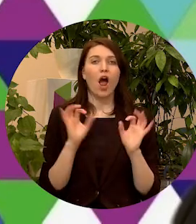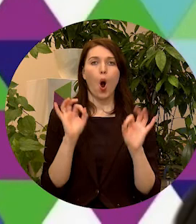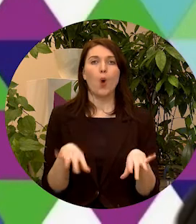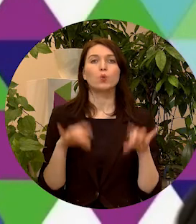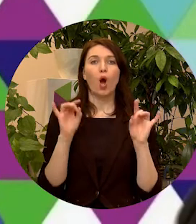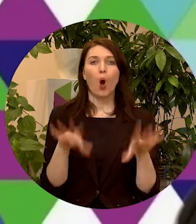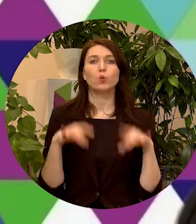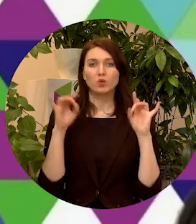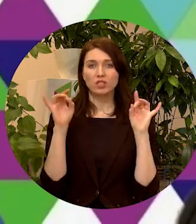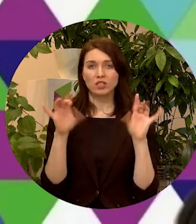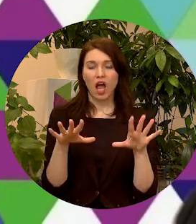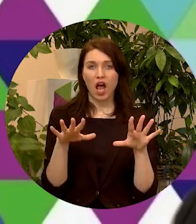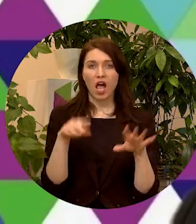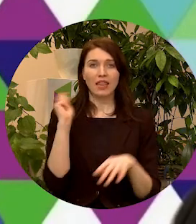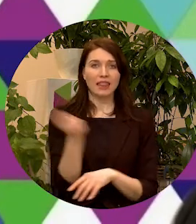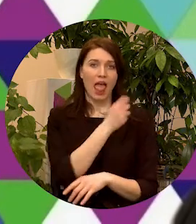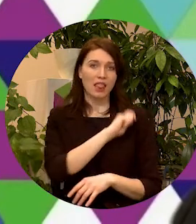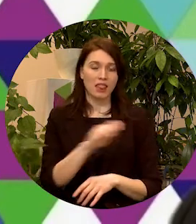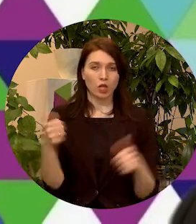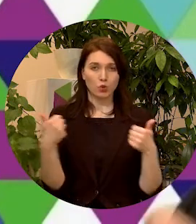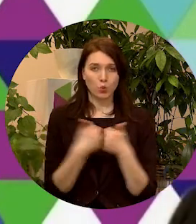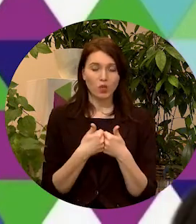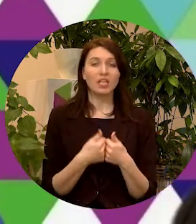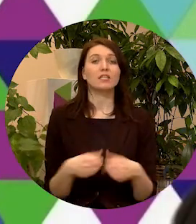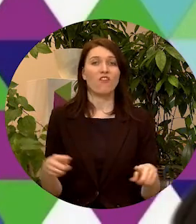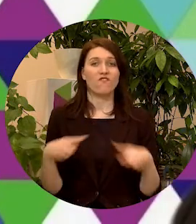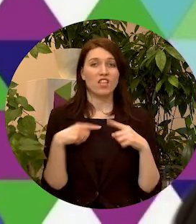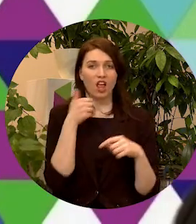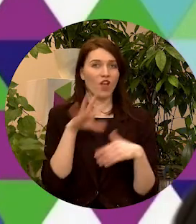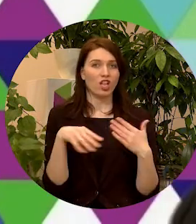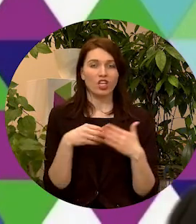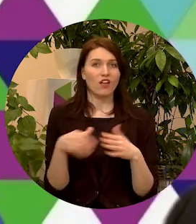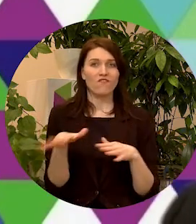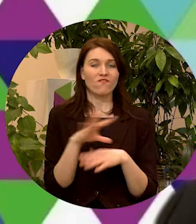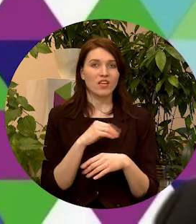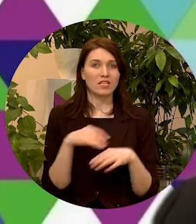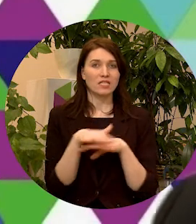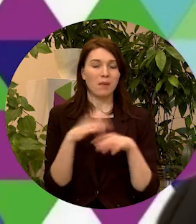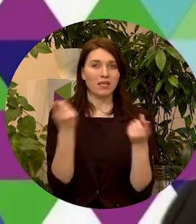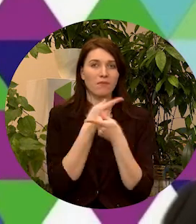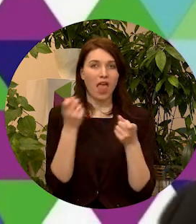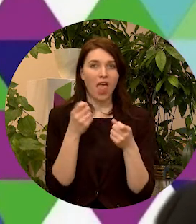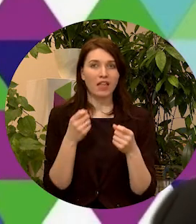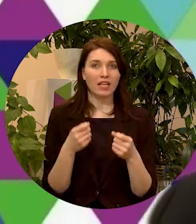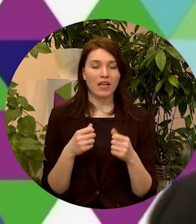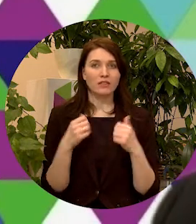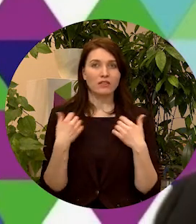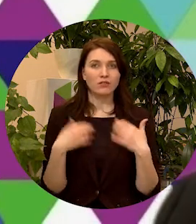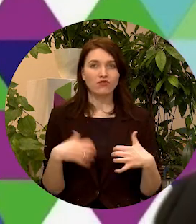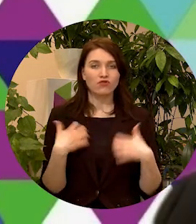Grand Slam tenis turnīrs, par kura fināli joprojām visi sociālajie mēdī kārtīgi cepas.